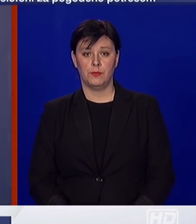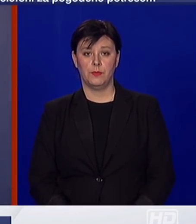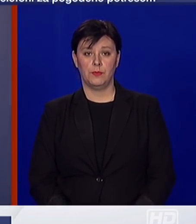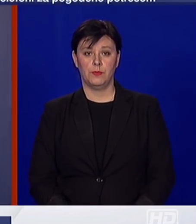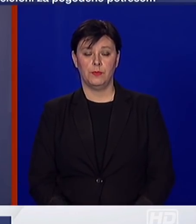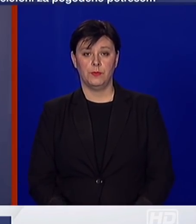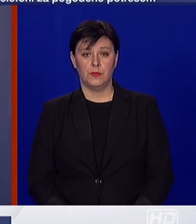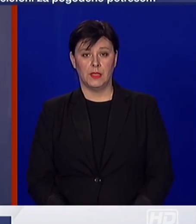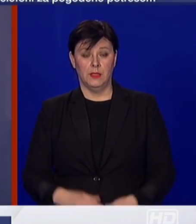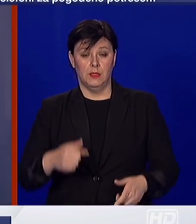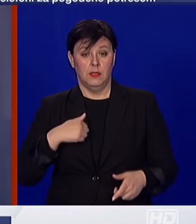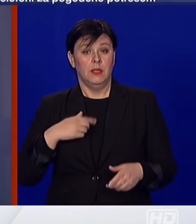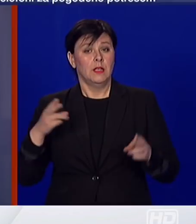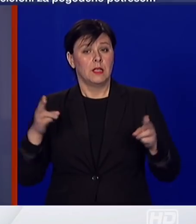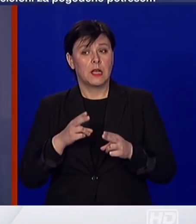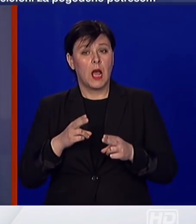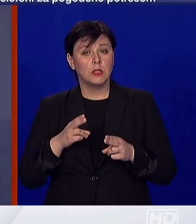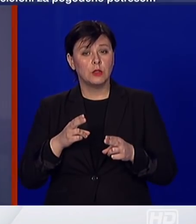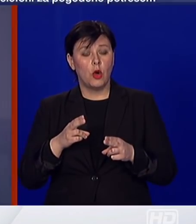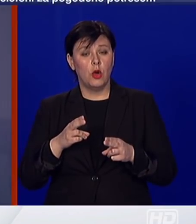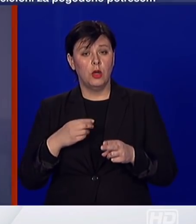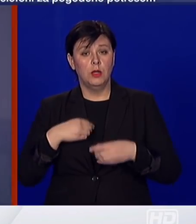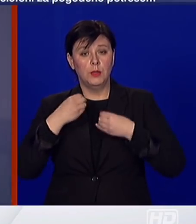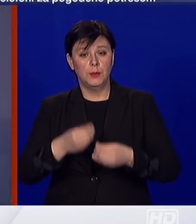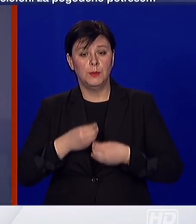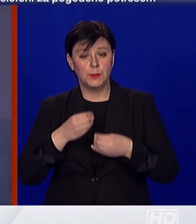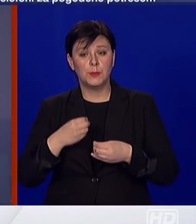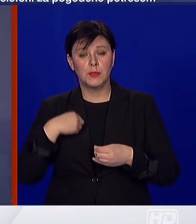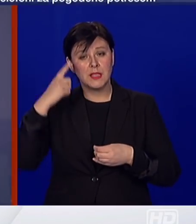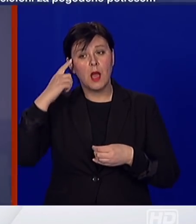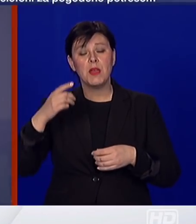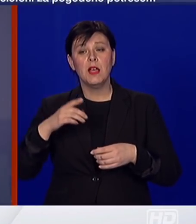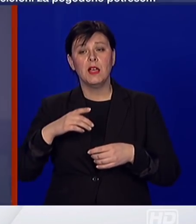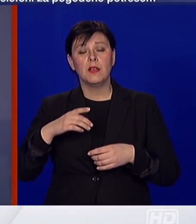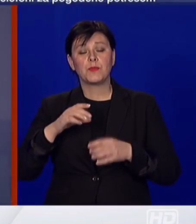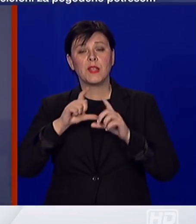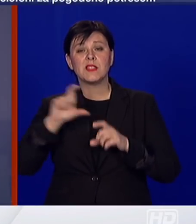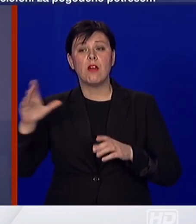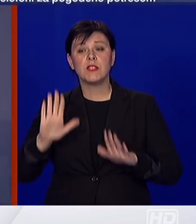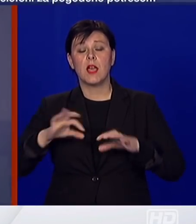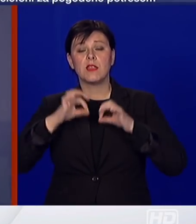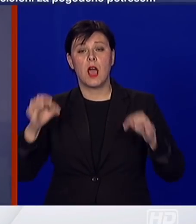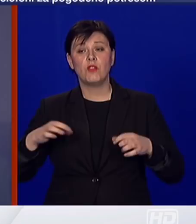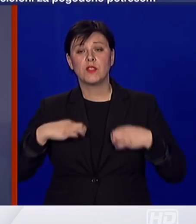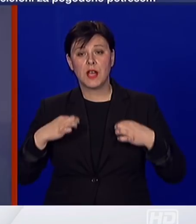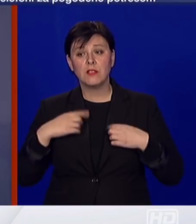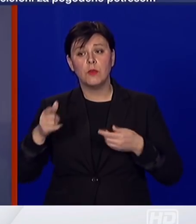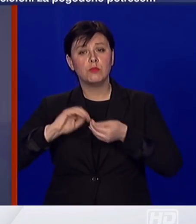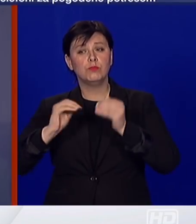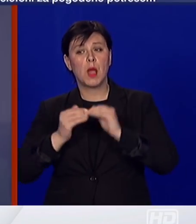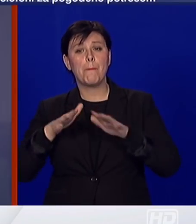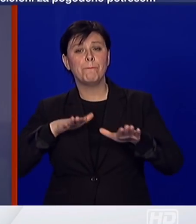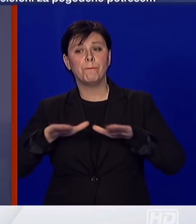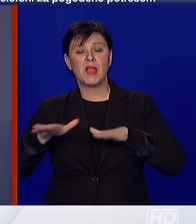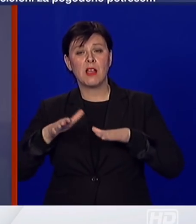Ja ću se nadovezati. Znam da je Hrvatski zavod za javno zdravstvo surađivao sa Ministarstvom